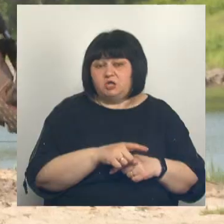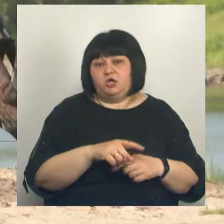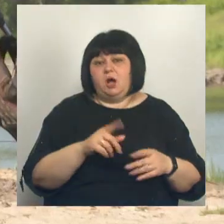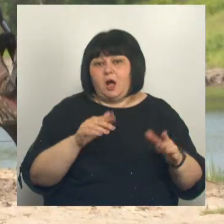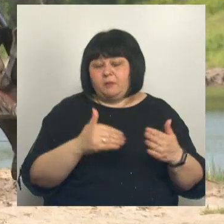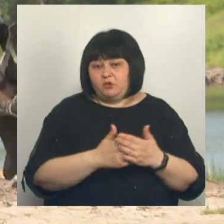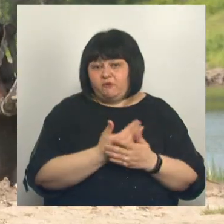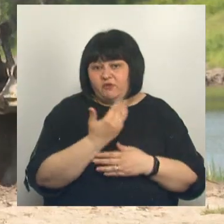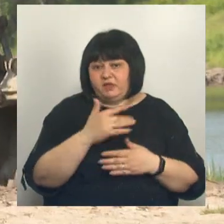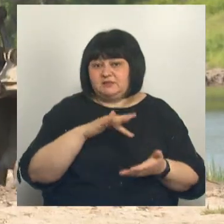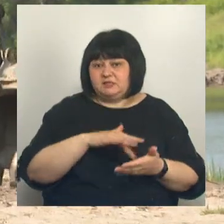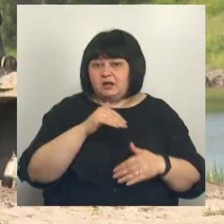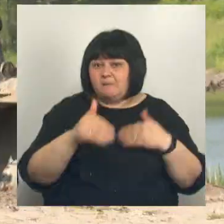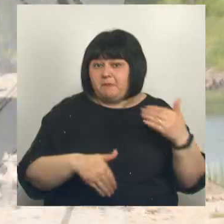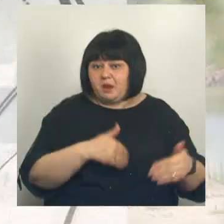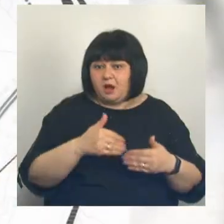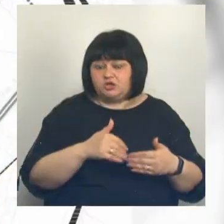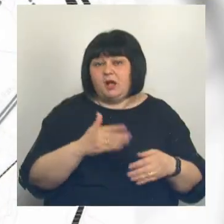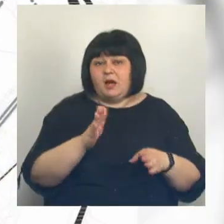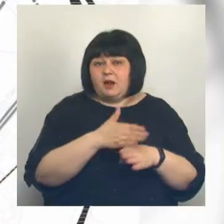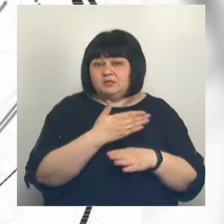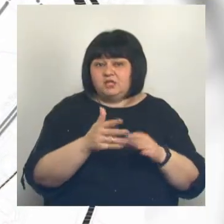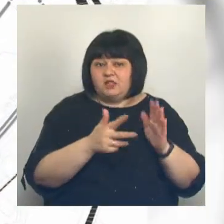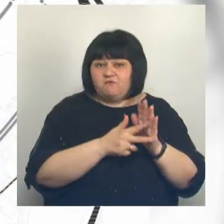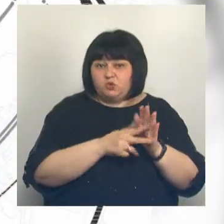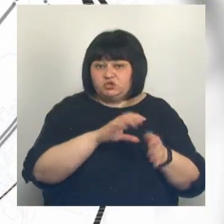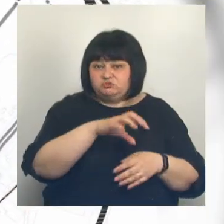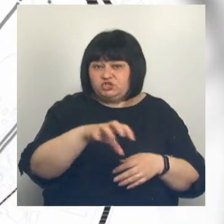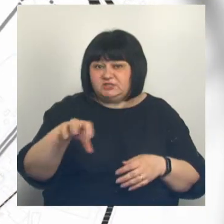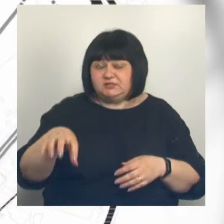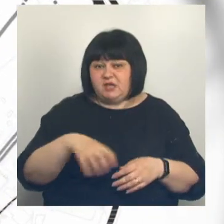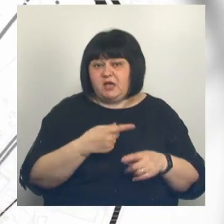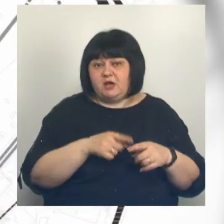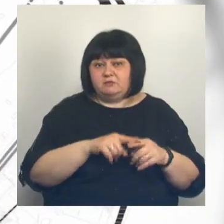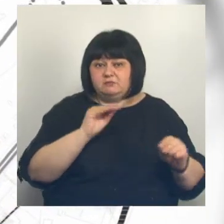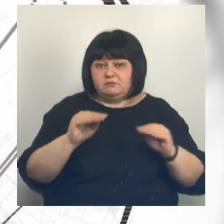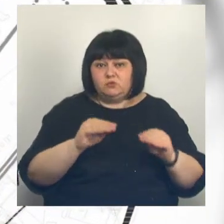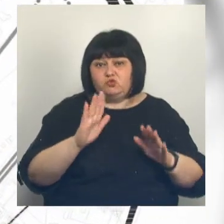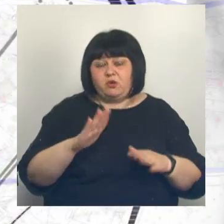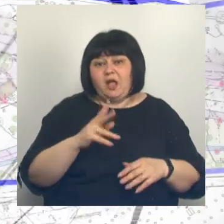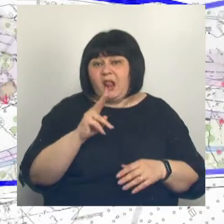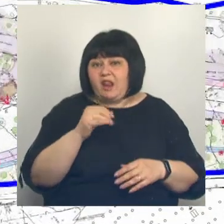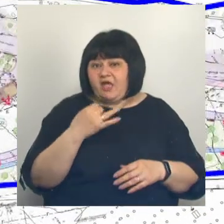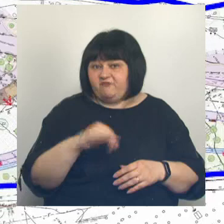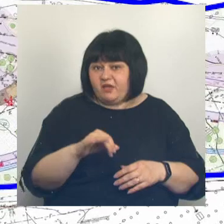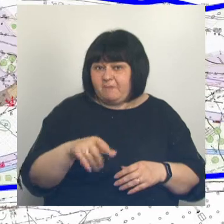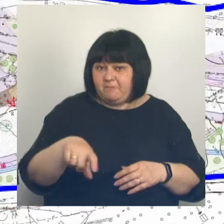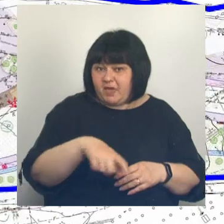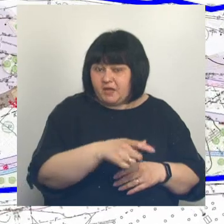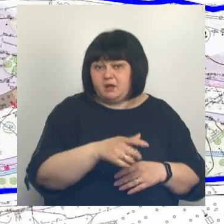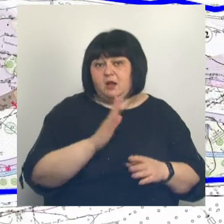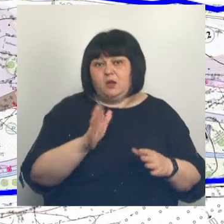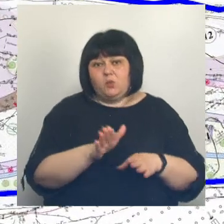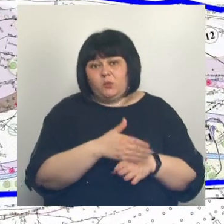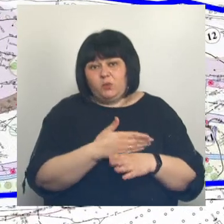пляжа. Его территорию разделили на 8 тематических частей. Этим летом оборудуют только левый берег. Там появятся прогулочные